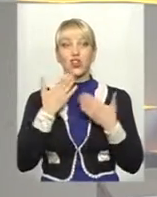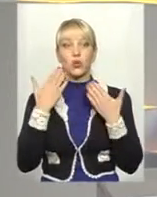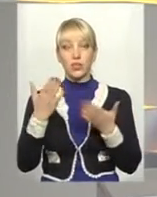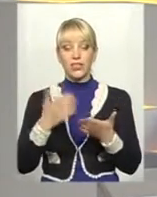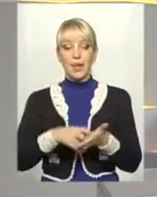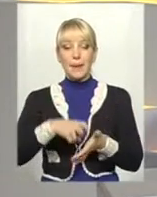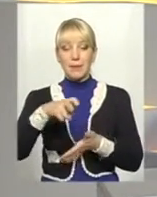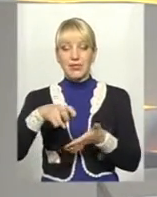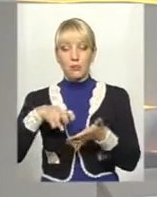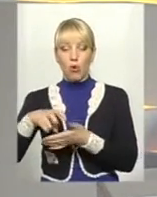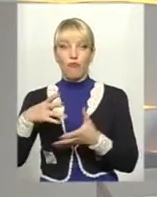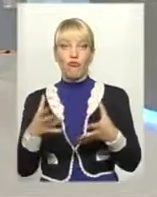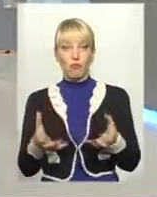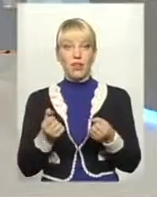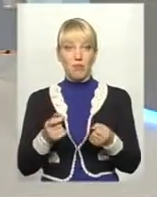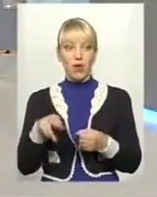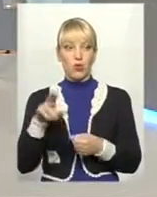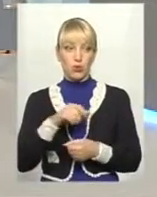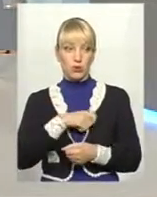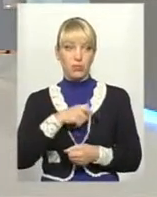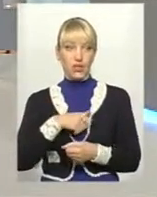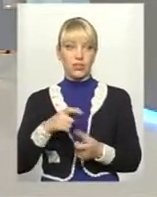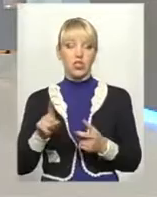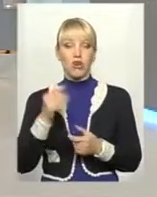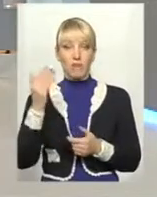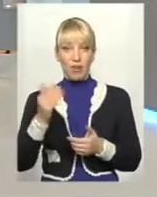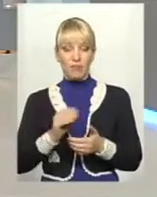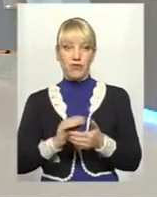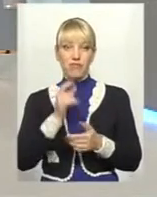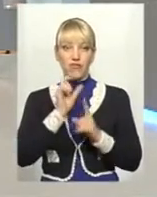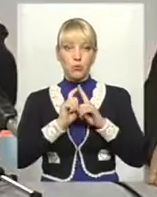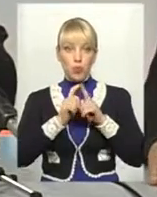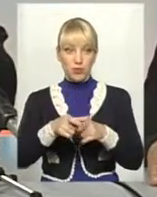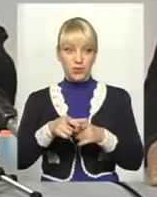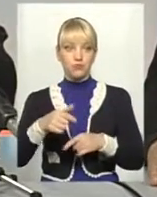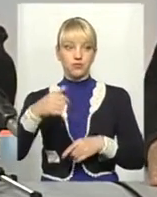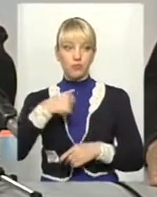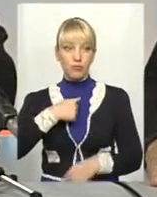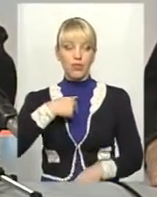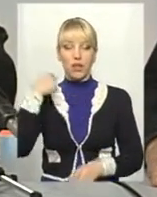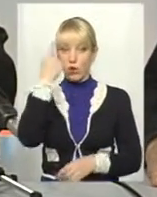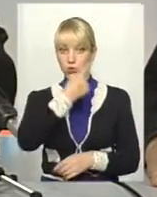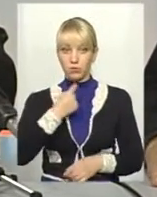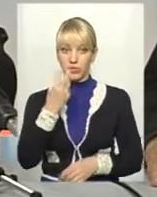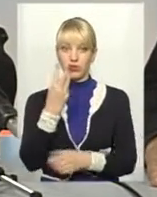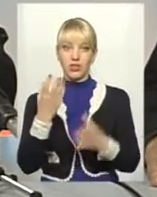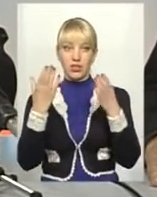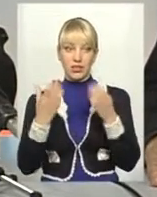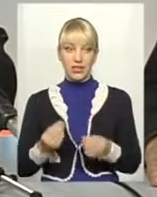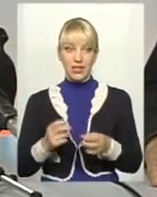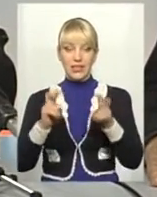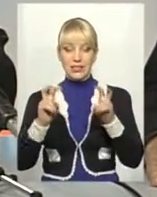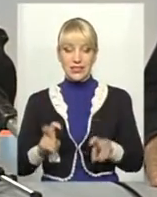в приймальні до депутатів? Що вам там відповіли? Доповідаю. Я особисто три дні сидів над